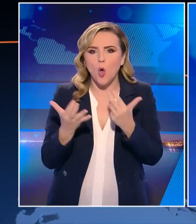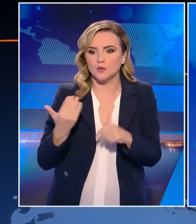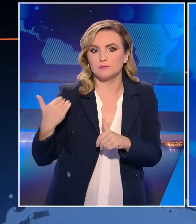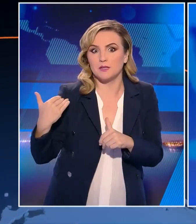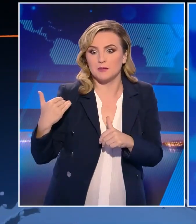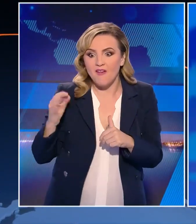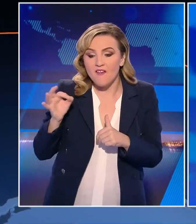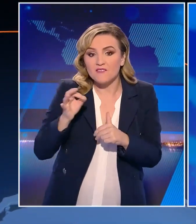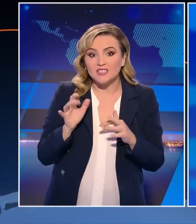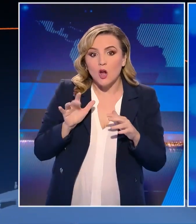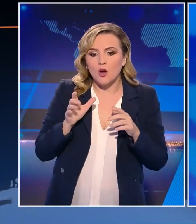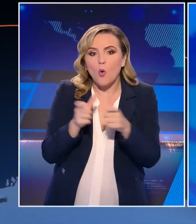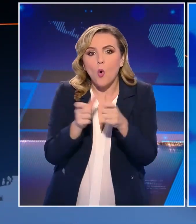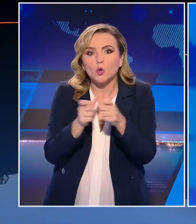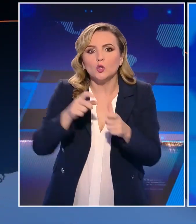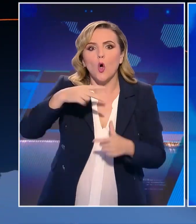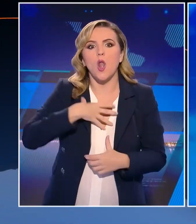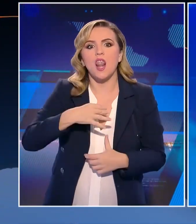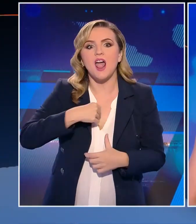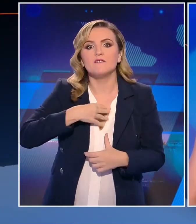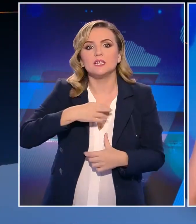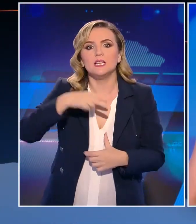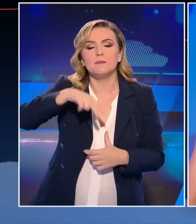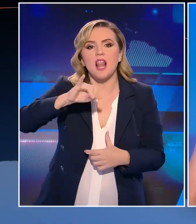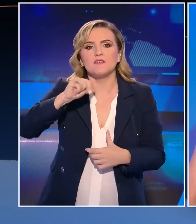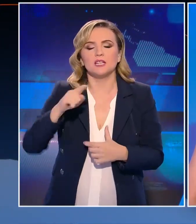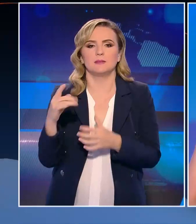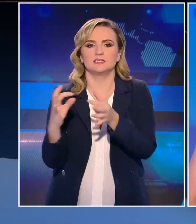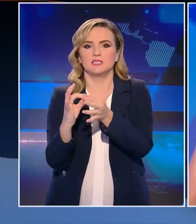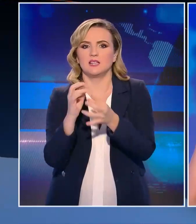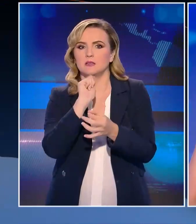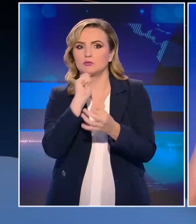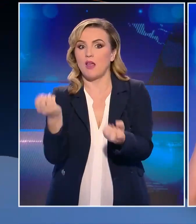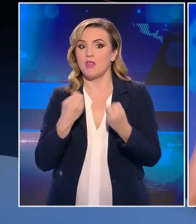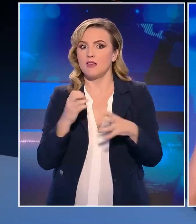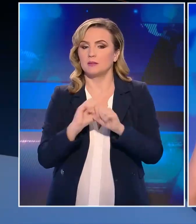και λίγη ώρα. Το χωριό Λευκήμη και εκεί βρίσκεται η Αναστασία Αργυριάδου. Αναστασία.